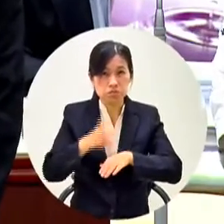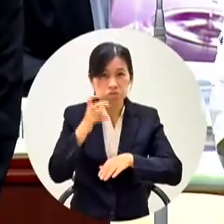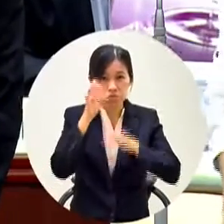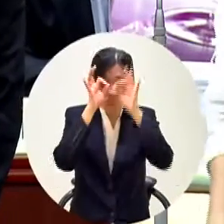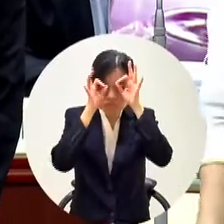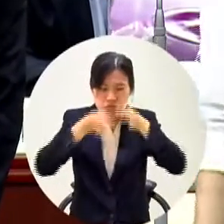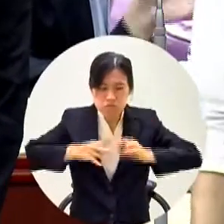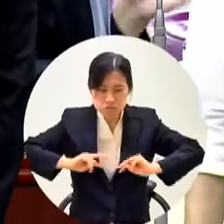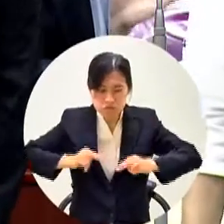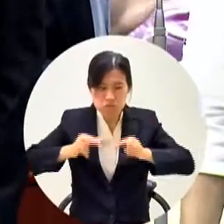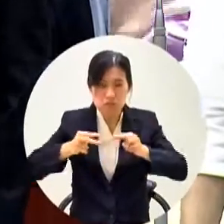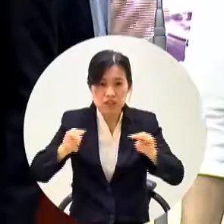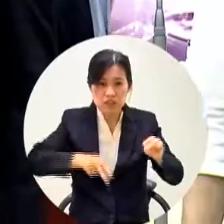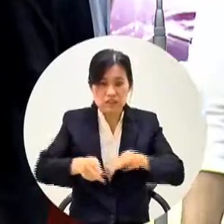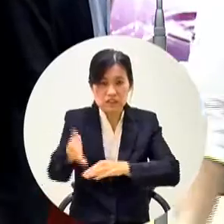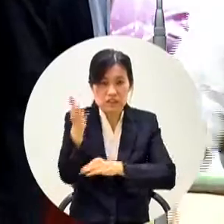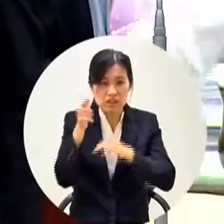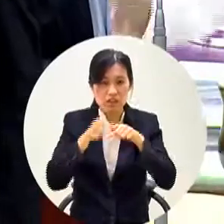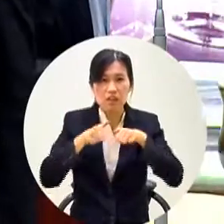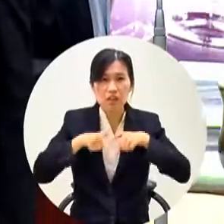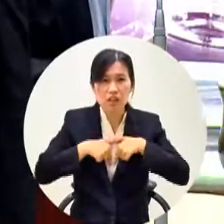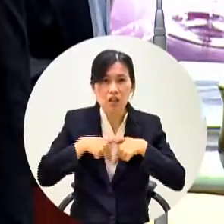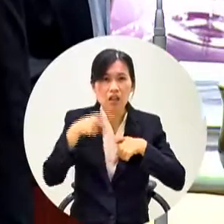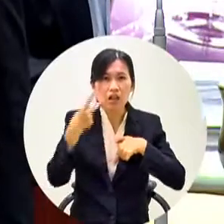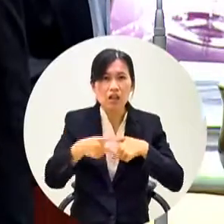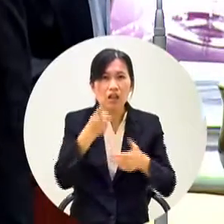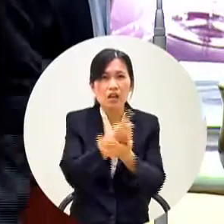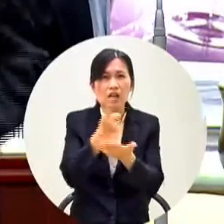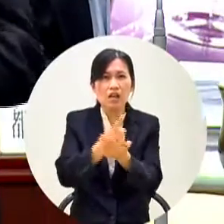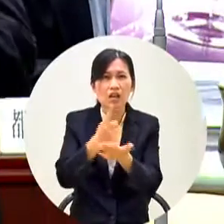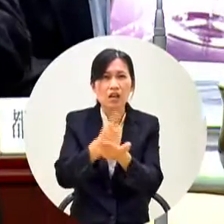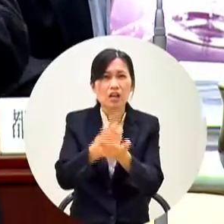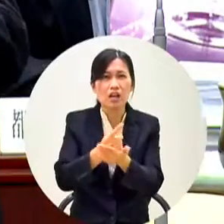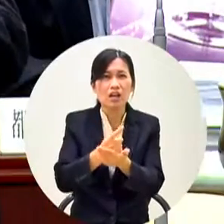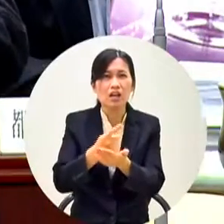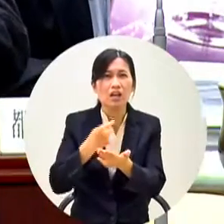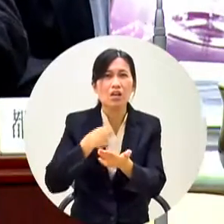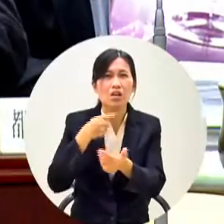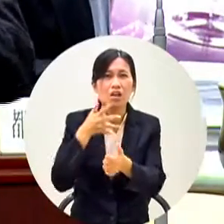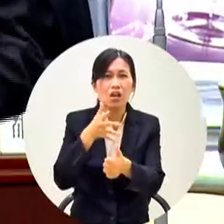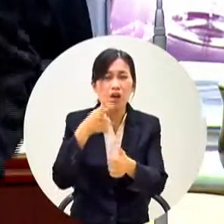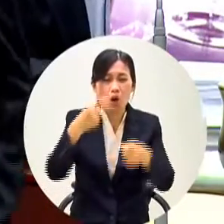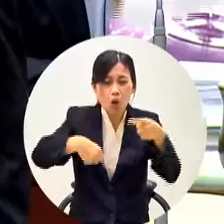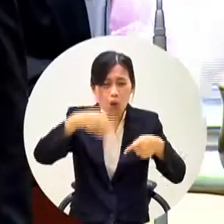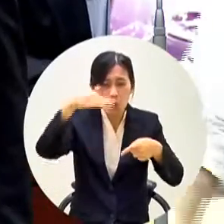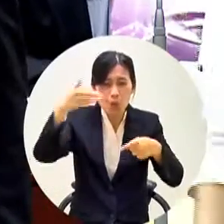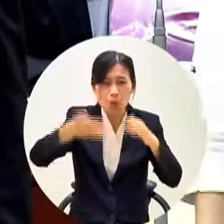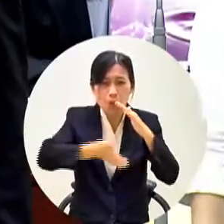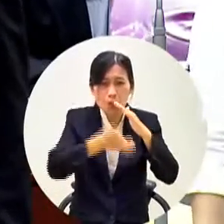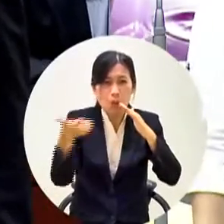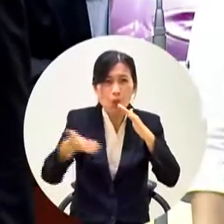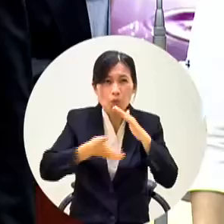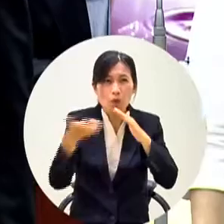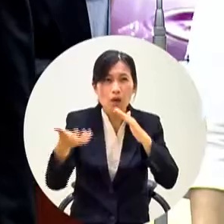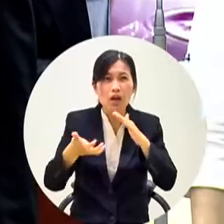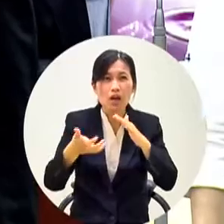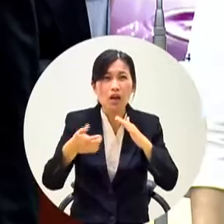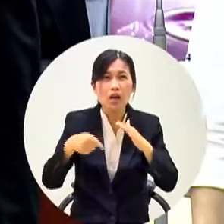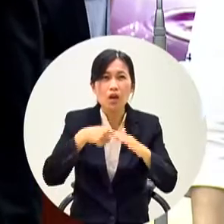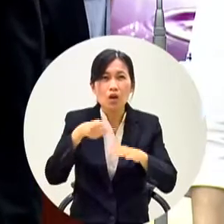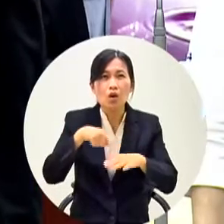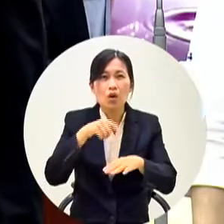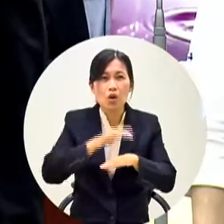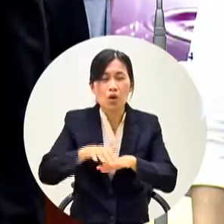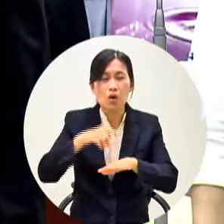不只行政中心啦包括各區的你不要講我現在講這個古山簽餘的所以我說我會去